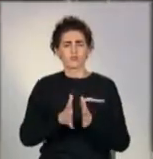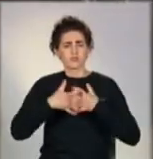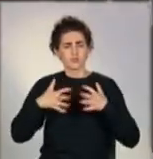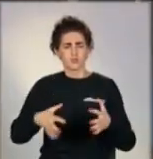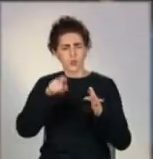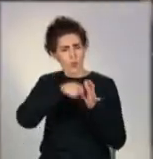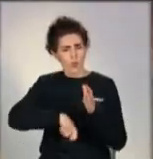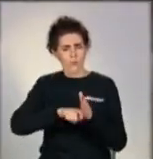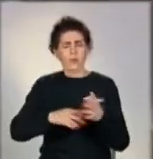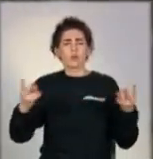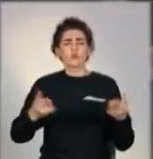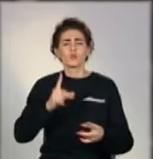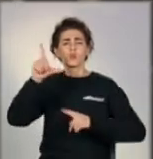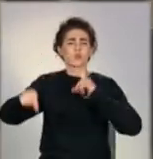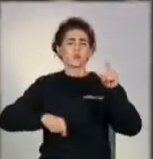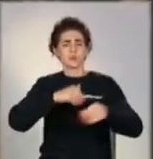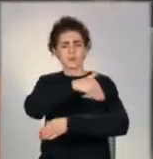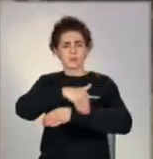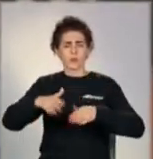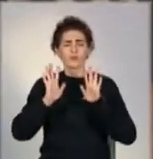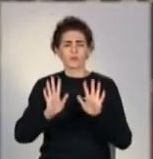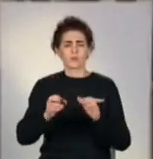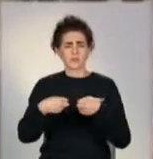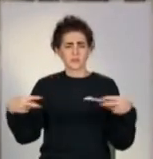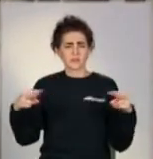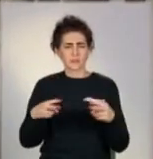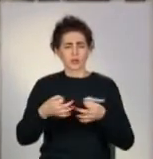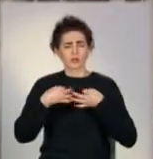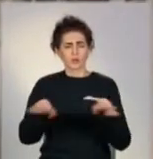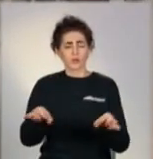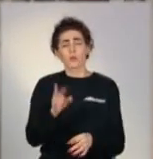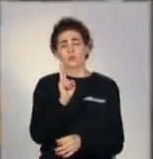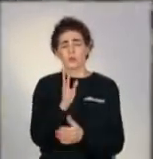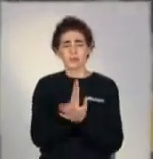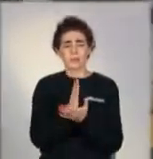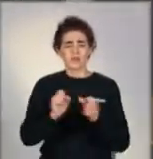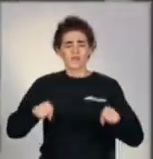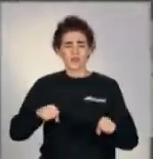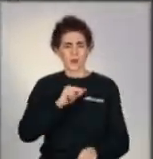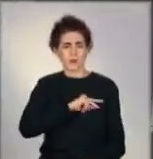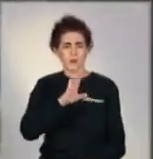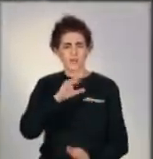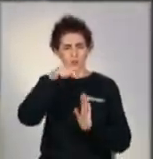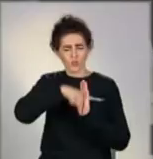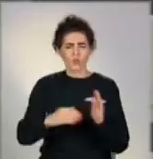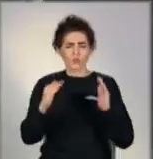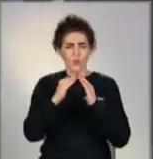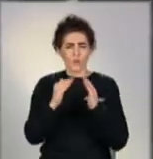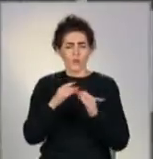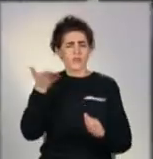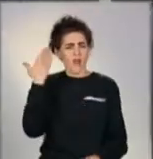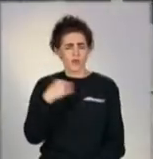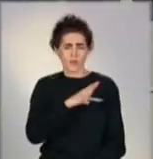Виїхати з країни можна тільки за спеціальним дозволом. А ті, хто має можливість працювати вдома, вже давно не були в